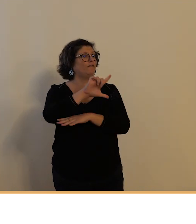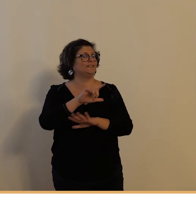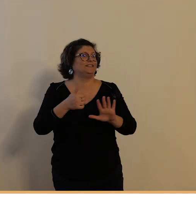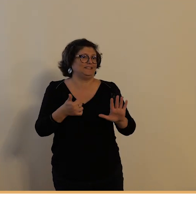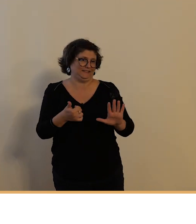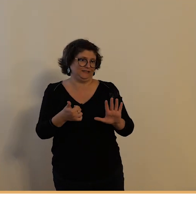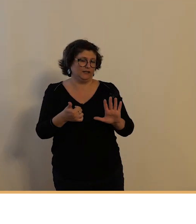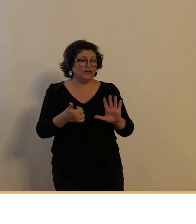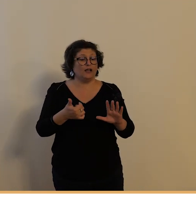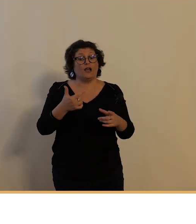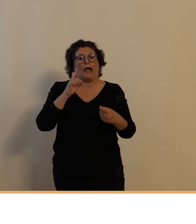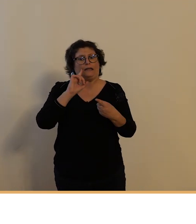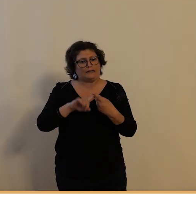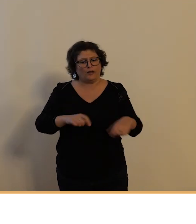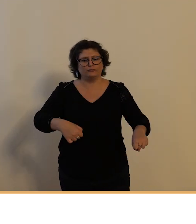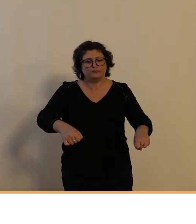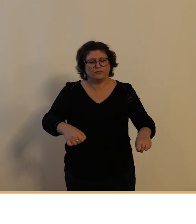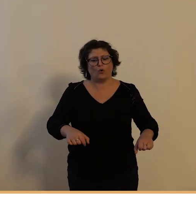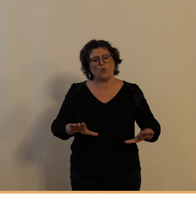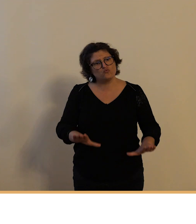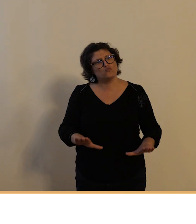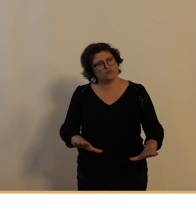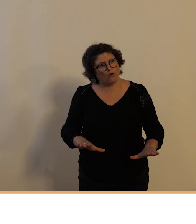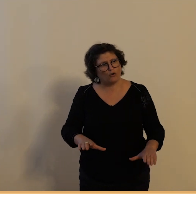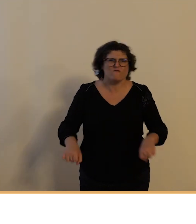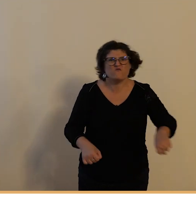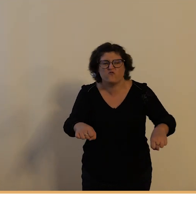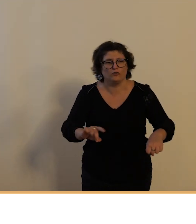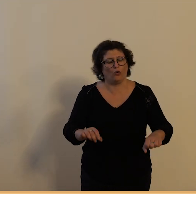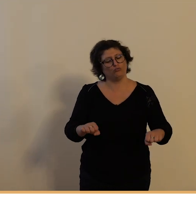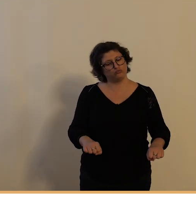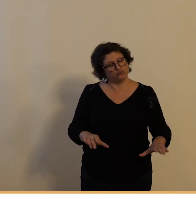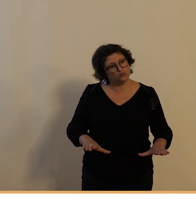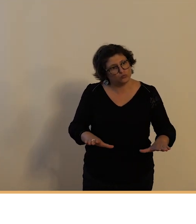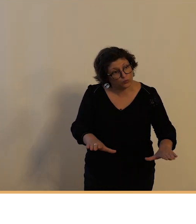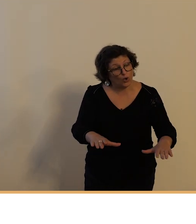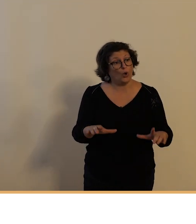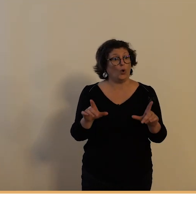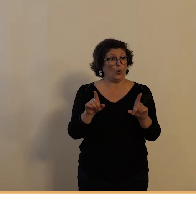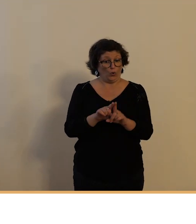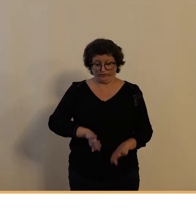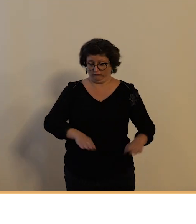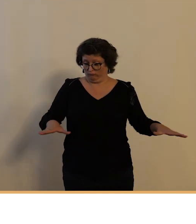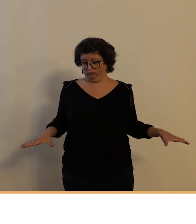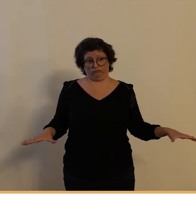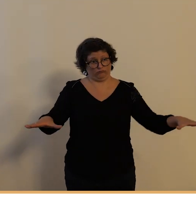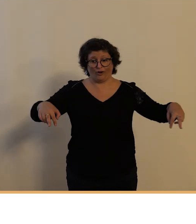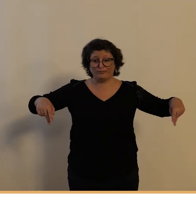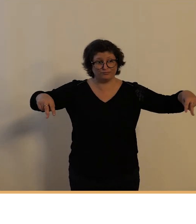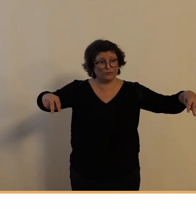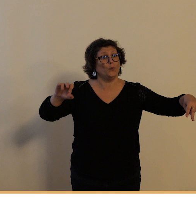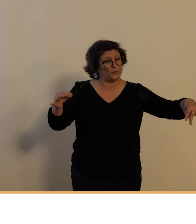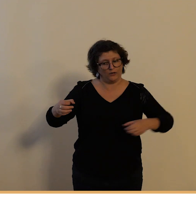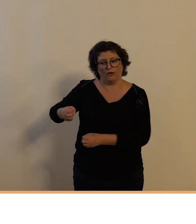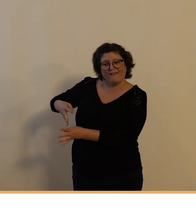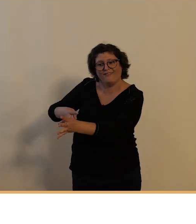l'allure modérée et un autre en 1936 qui interdit la circulation des cyclistes sur le trottoir quant